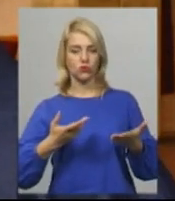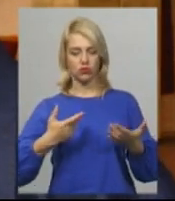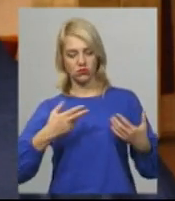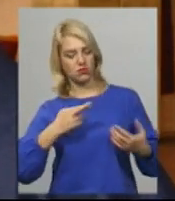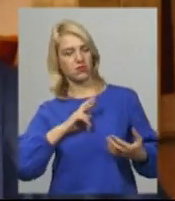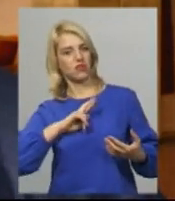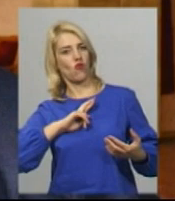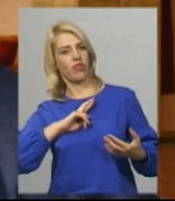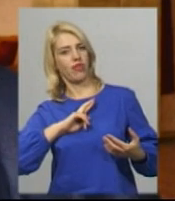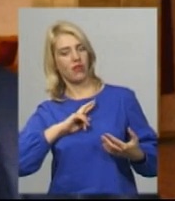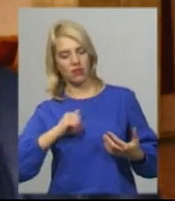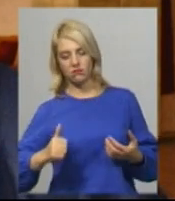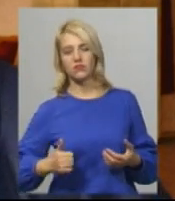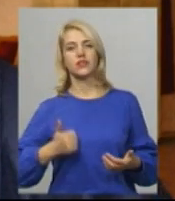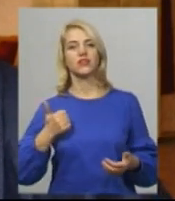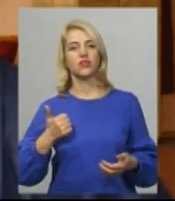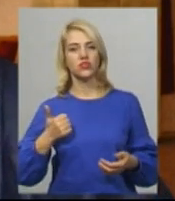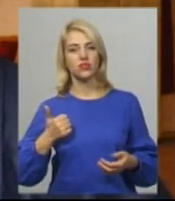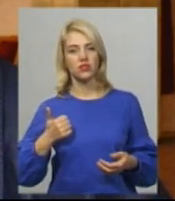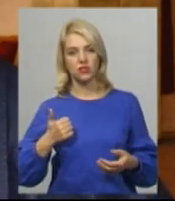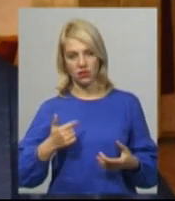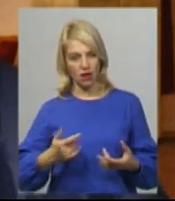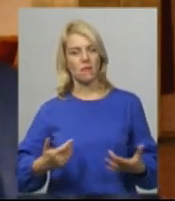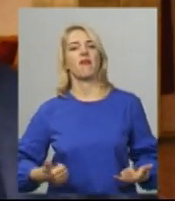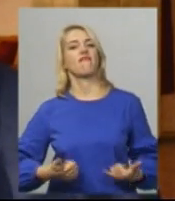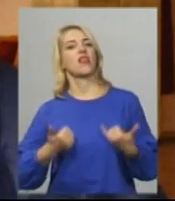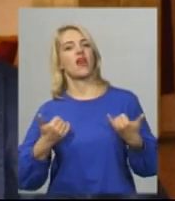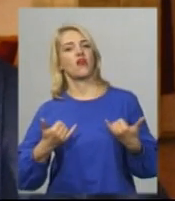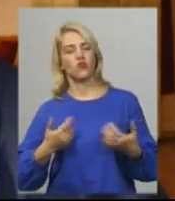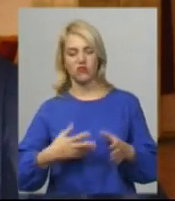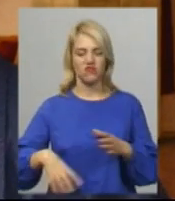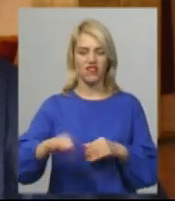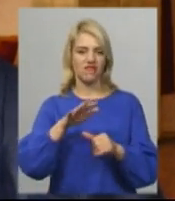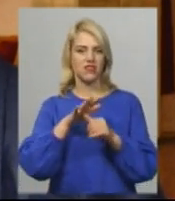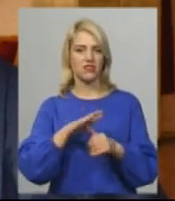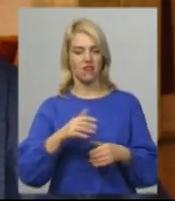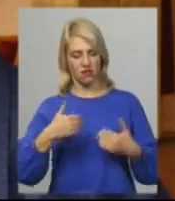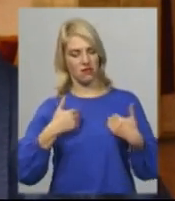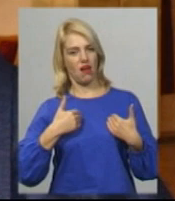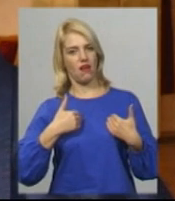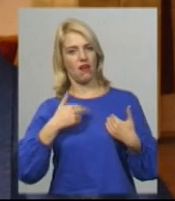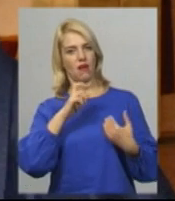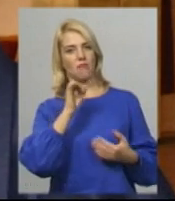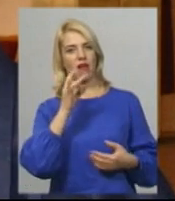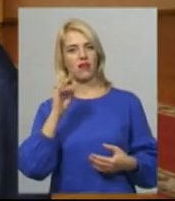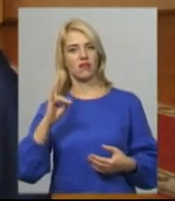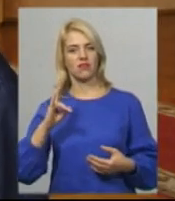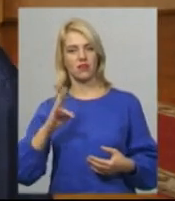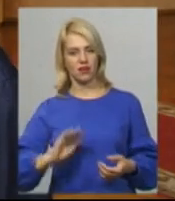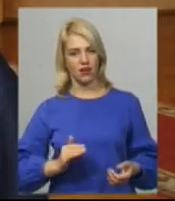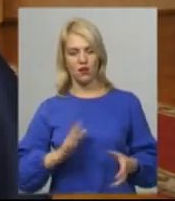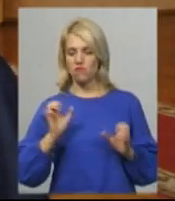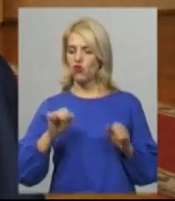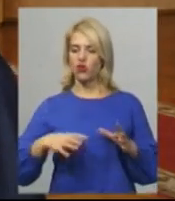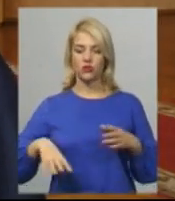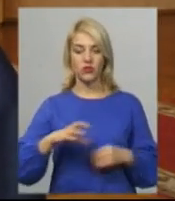престижність, привілегію над усіма. Я барин, і я можу все. Антон